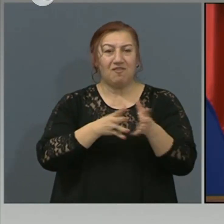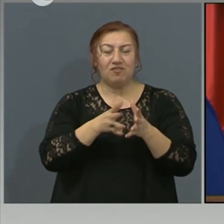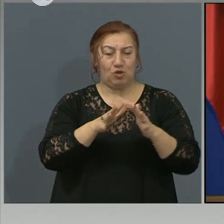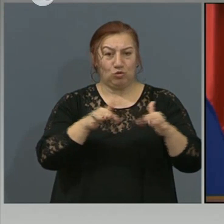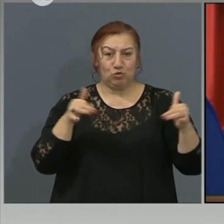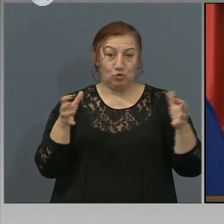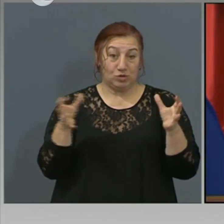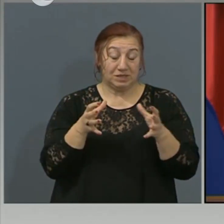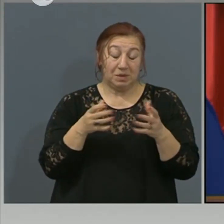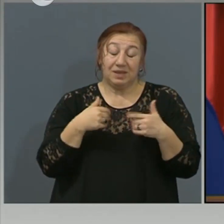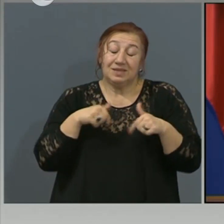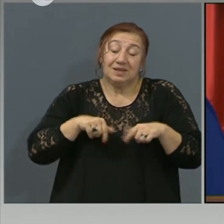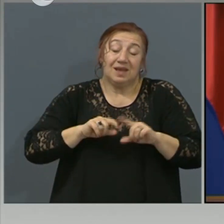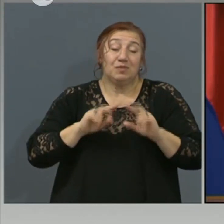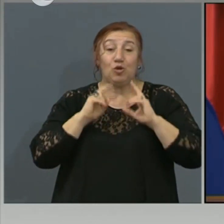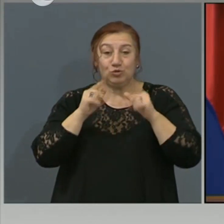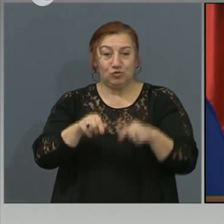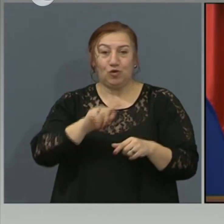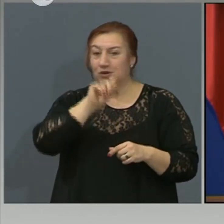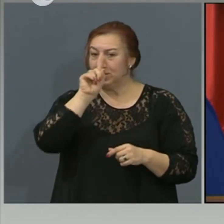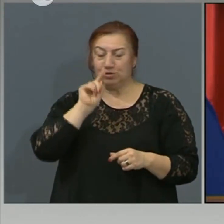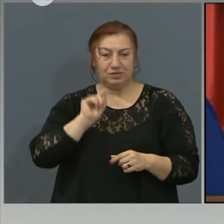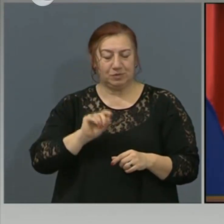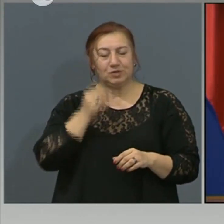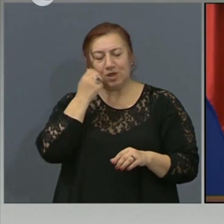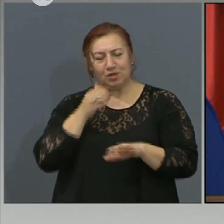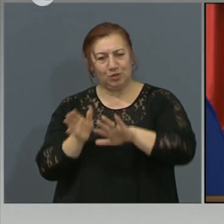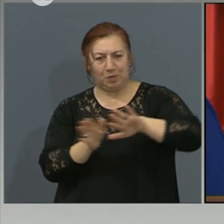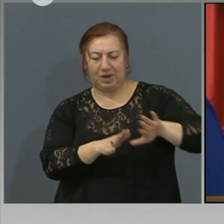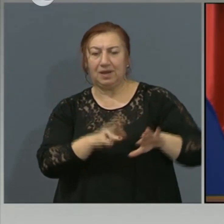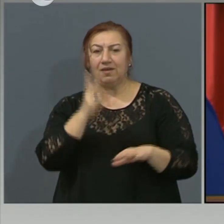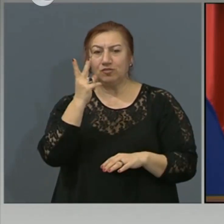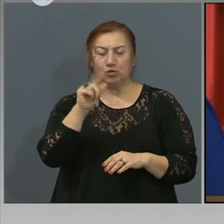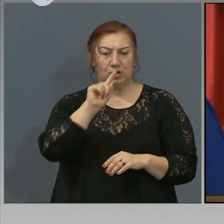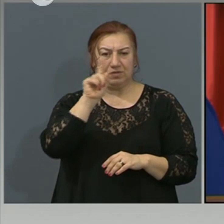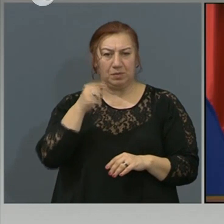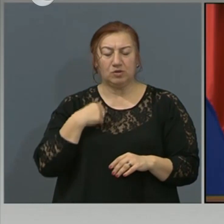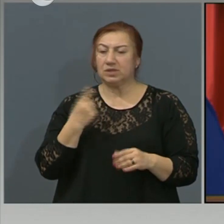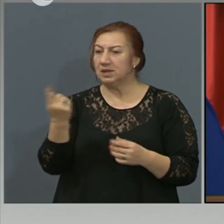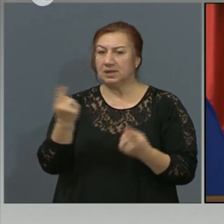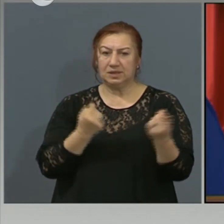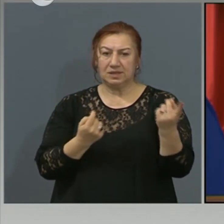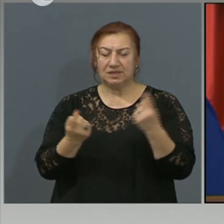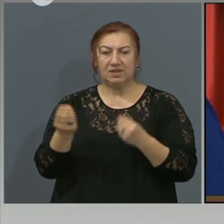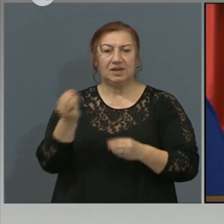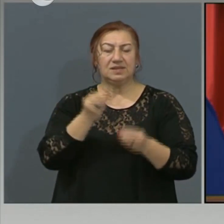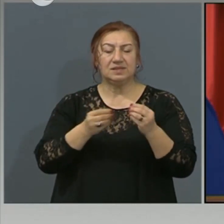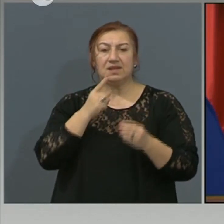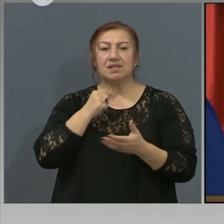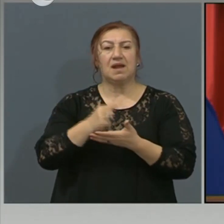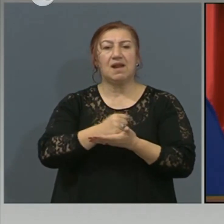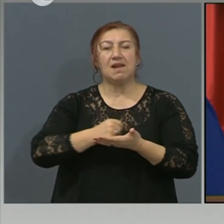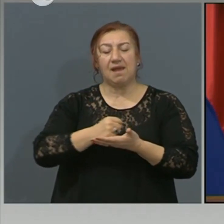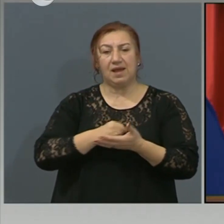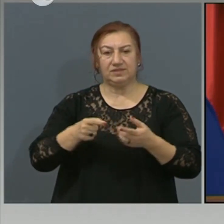мога да отговоря на този въпрос. Добре. И втория въпрос. Свика ли се най-седне заседание на лекарствената комисия